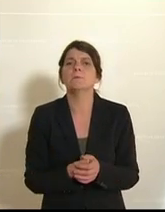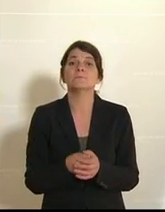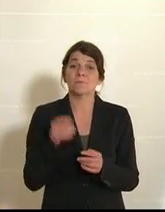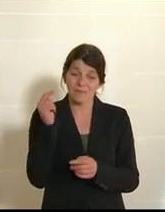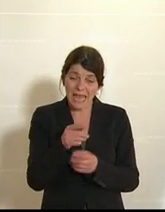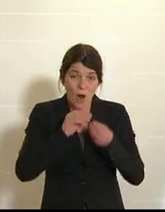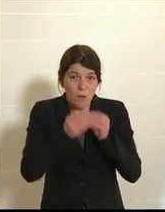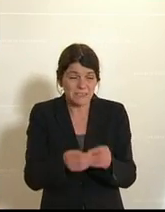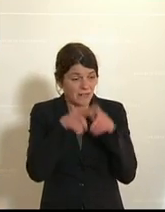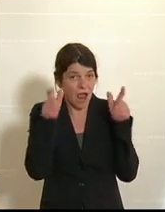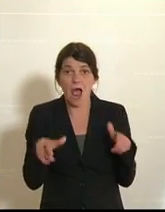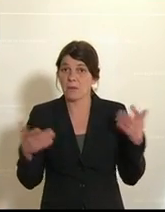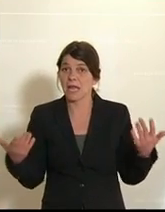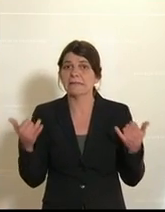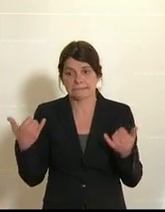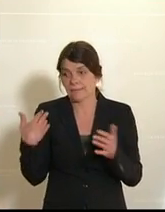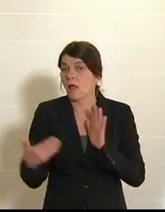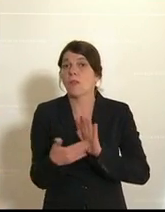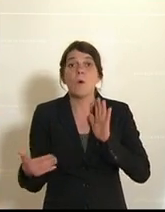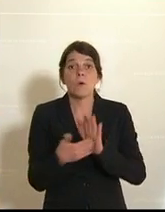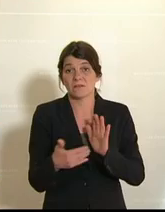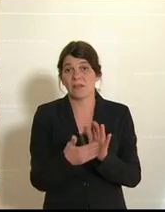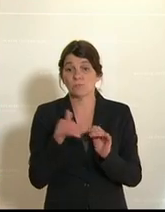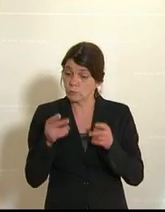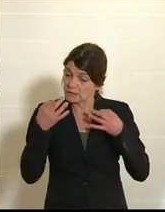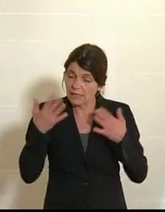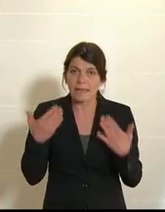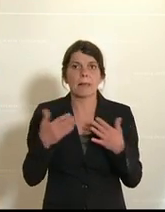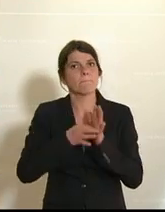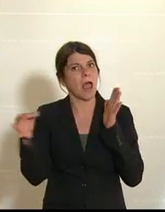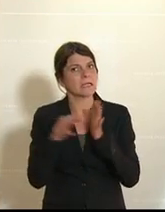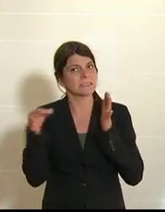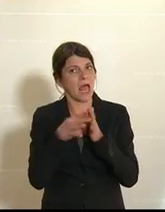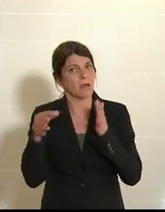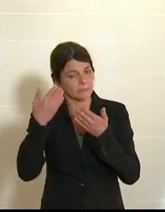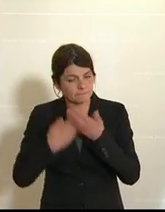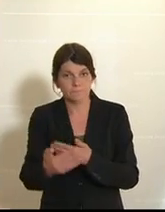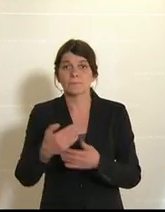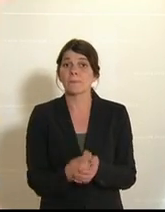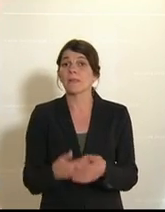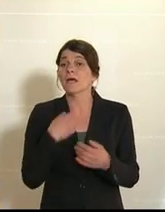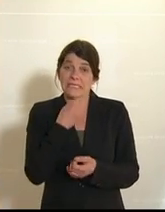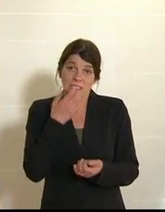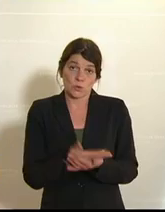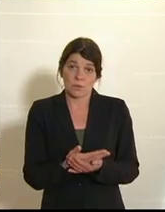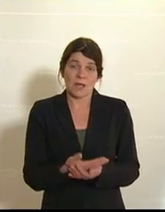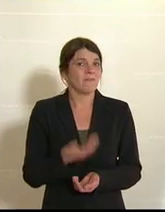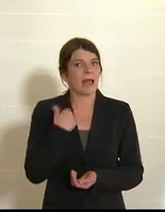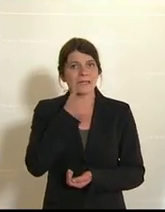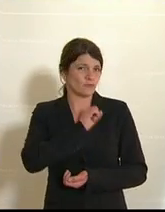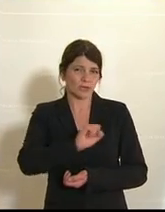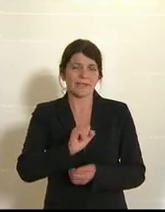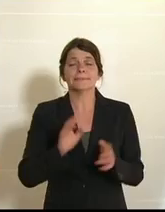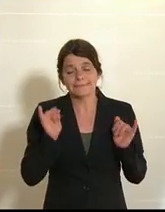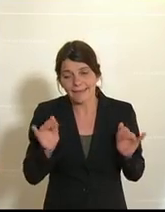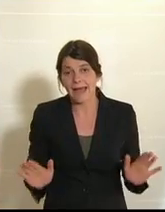komplizierten Rahmen war es nun notwendig, Maßnahmen zu ergreifen, zugegeben. Die waren nicht immer die schnellsten, aber